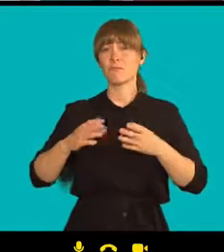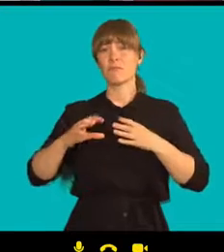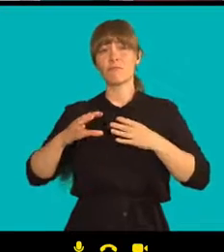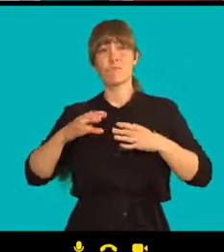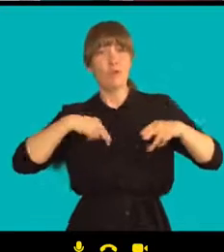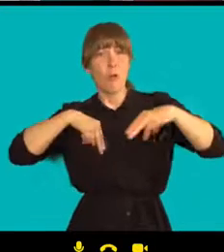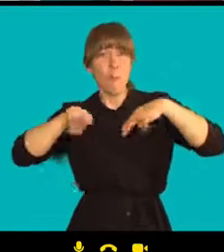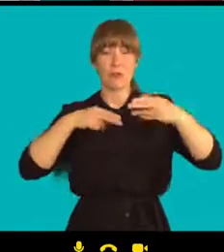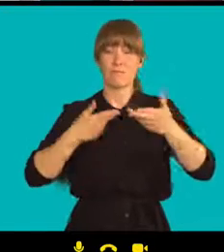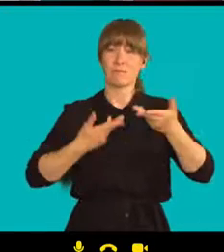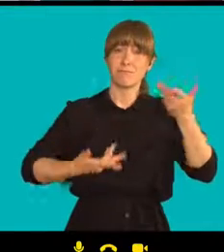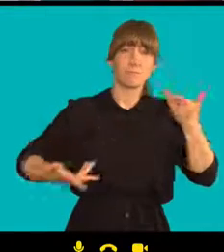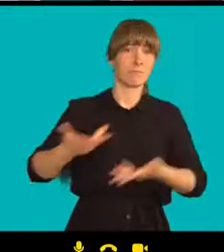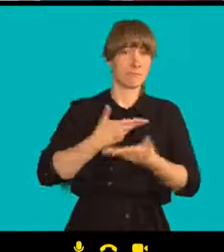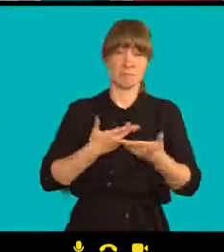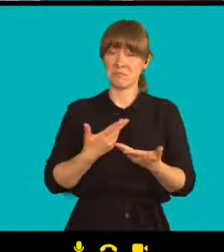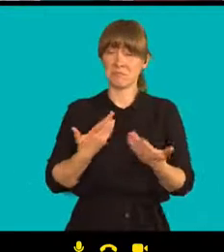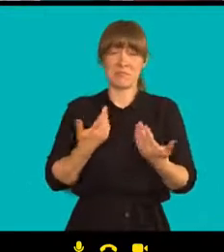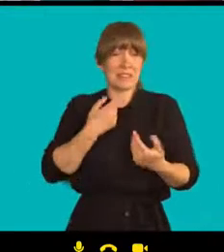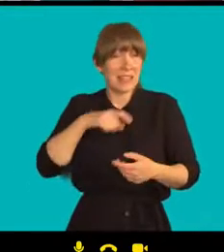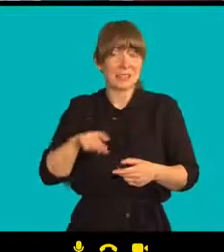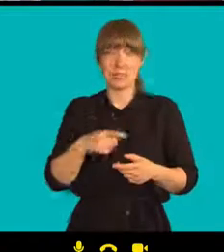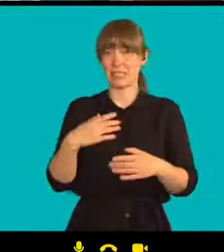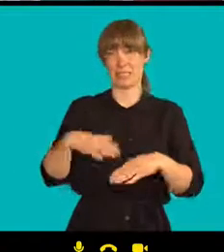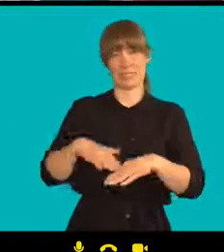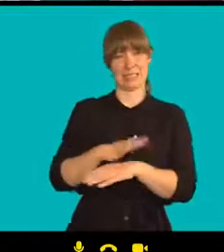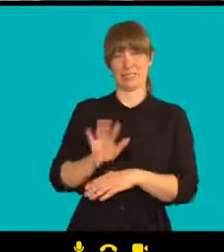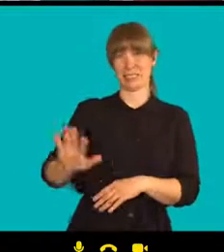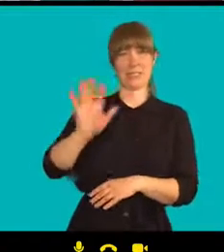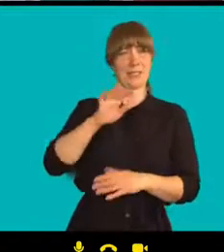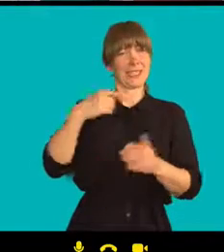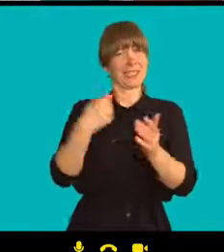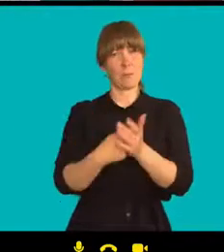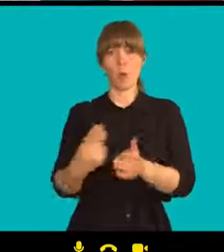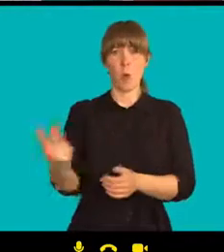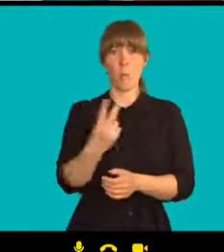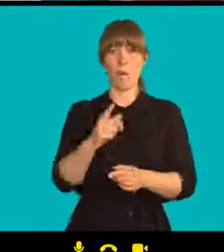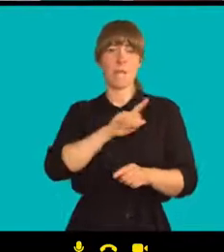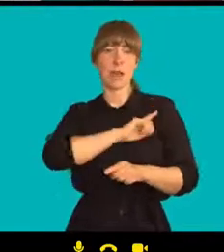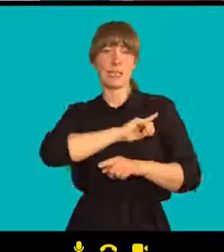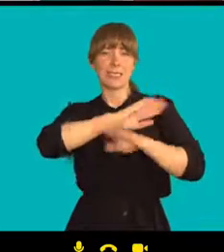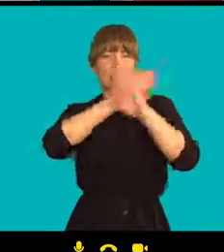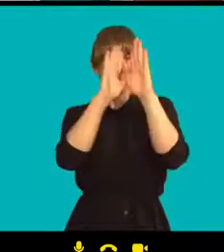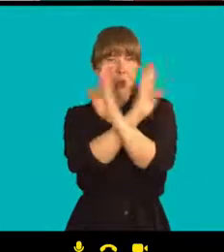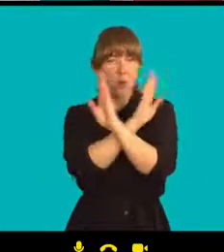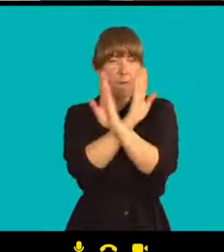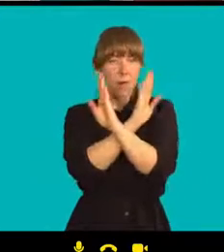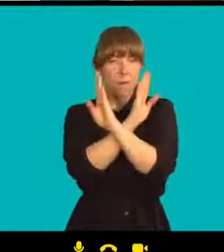pocit, jakoby se schovávali v jejich vlastním